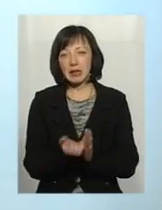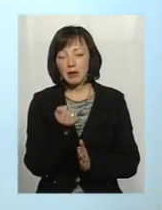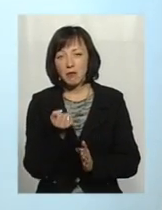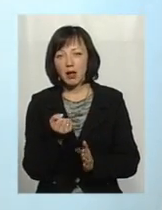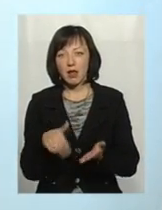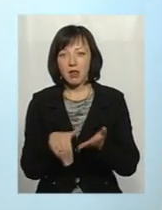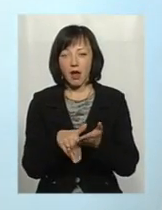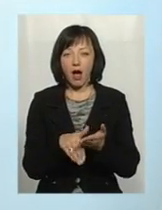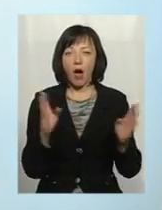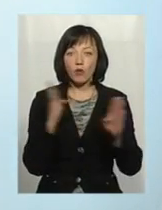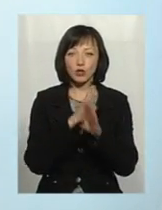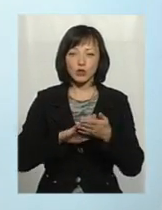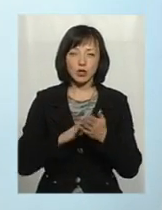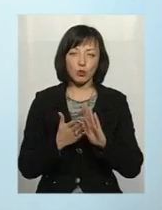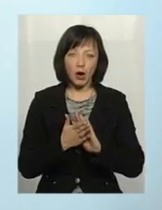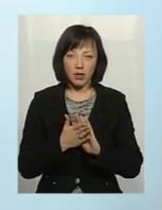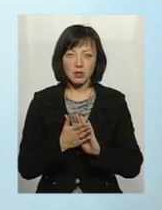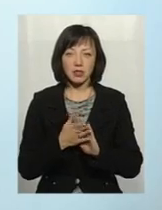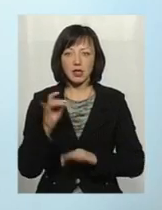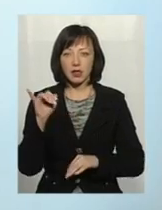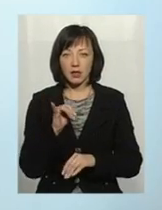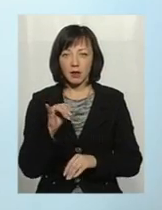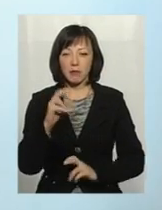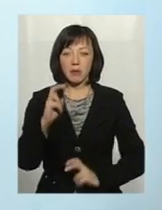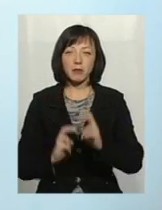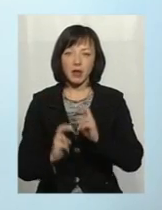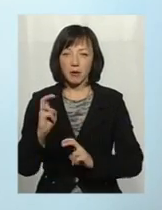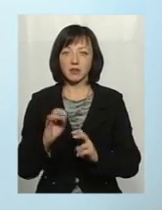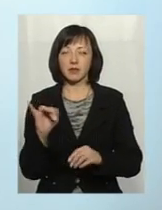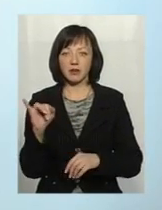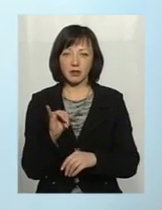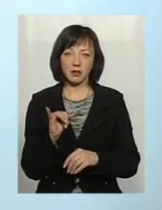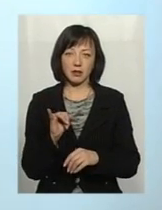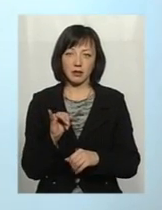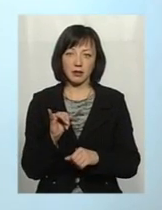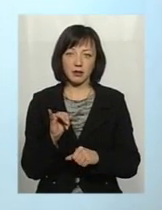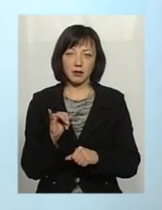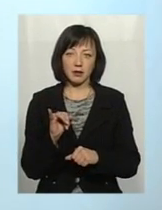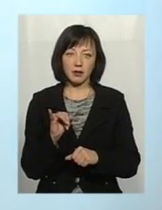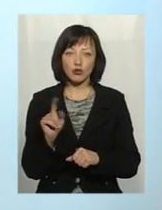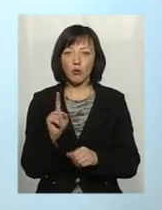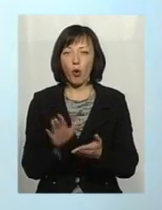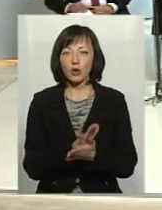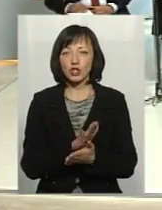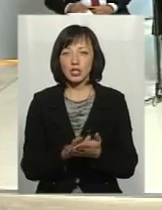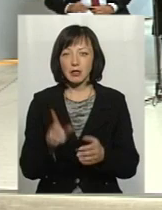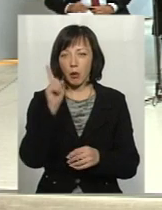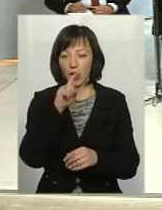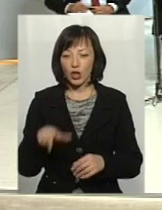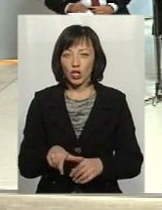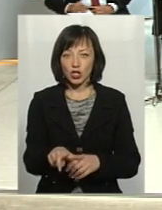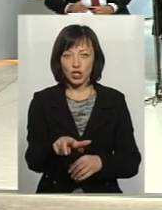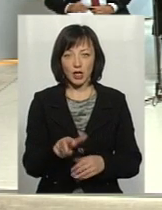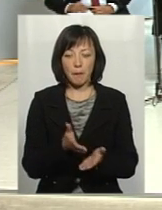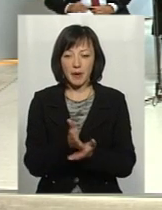екологічної ситуації, зокрема на підприємствах, і загалом аби очистити такі малі річки і малі